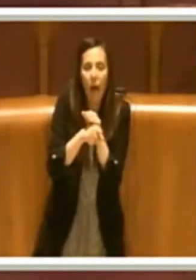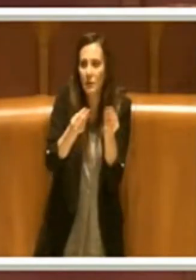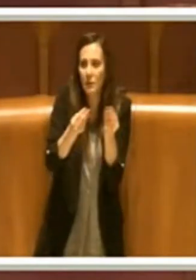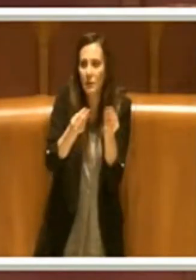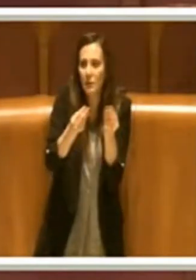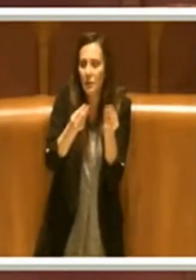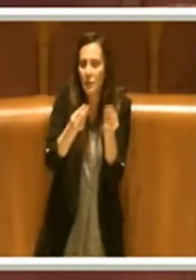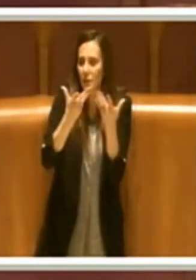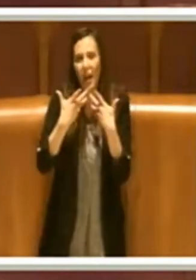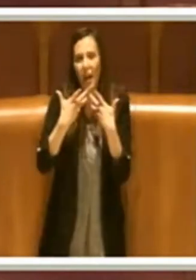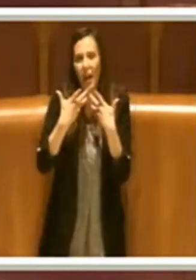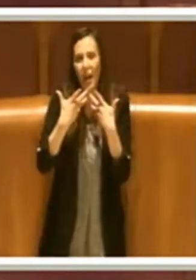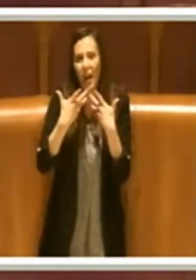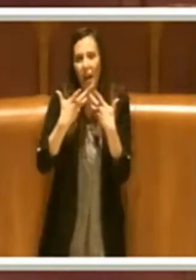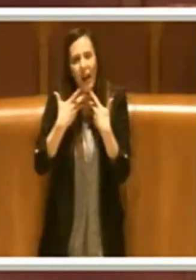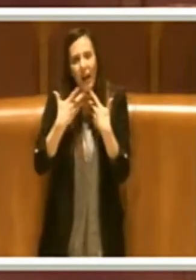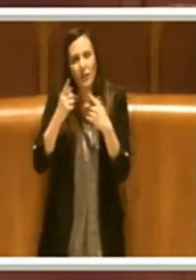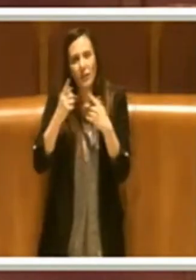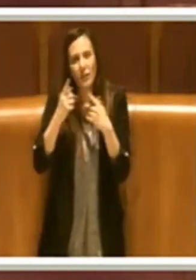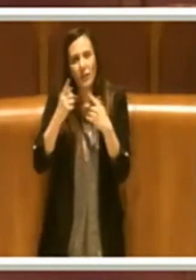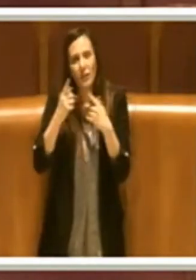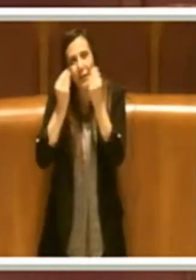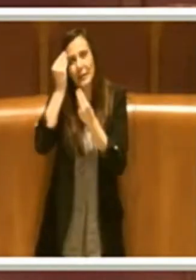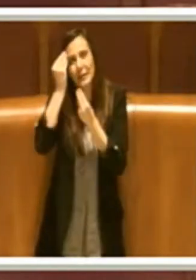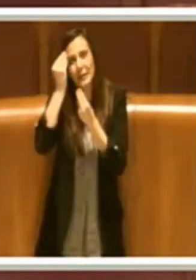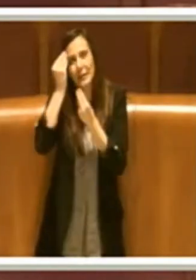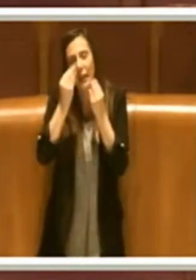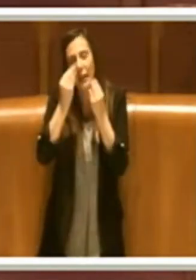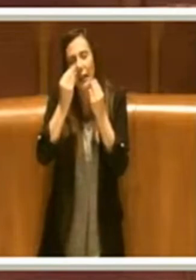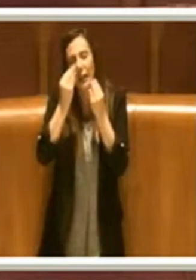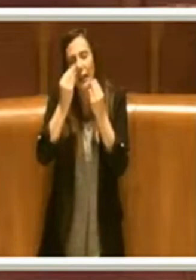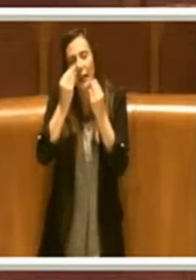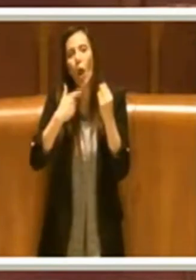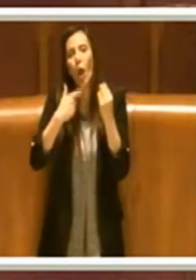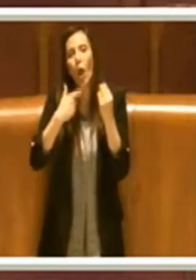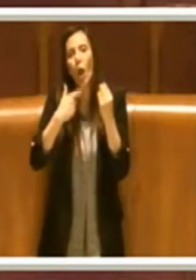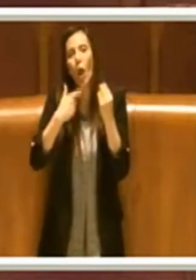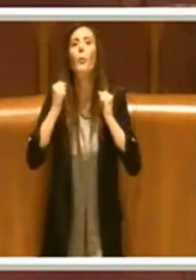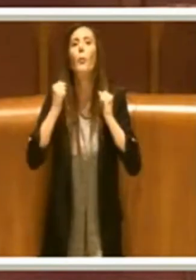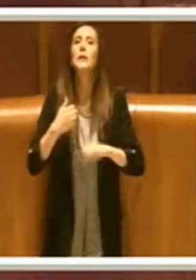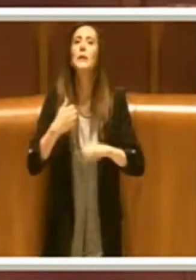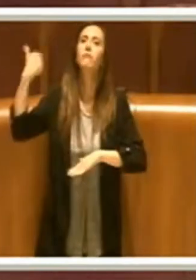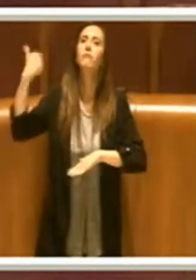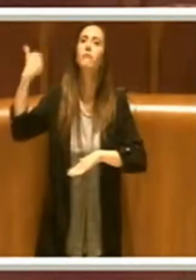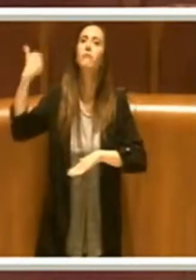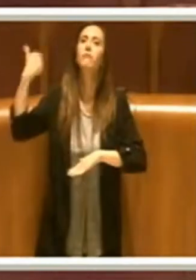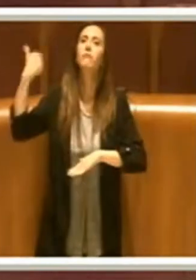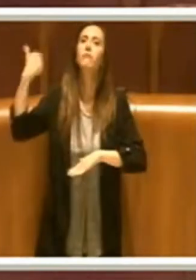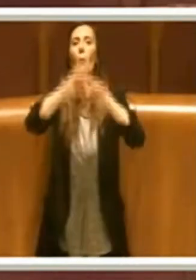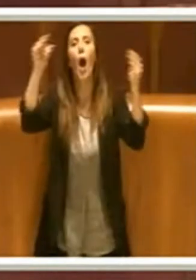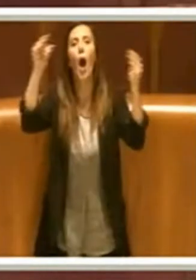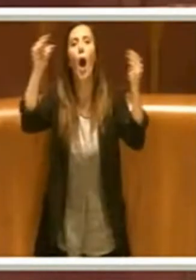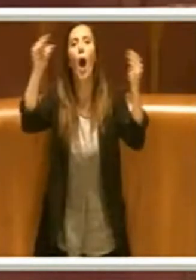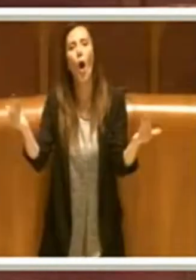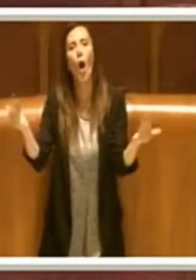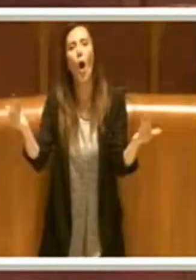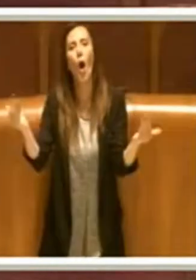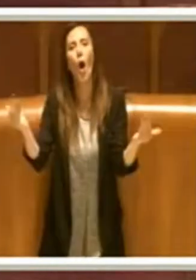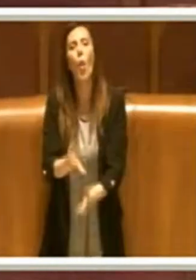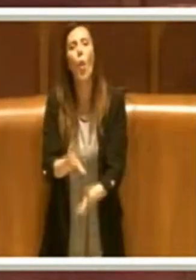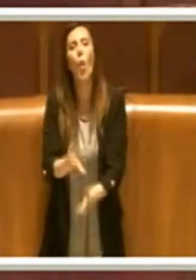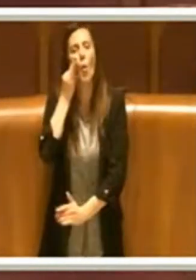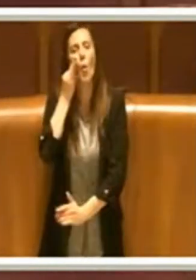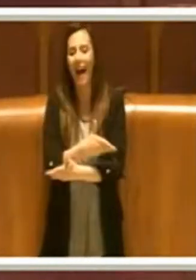il nostro pensare di essere dominatori del mondo, dominatori dell'umanità,